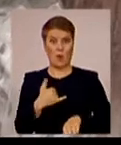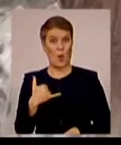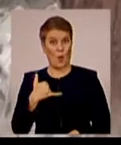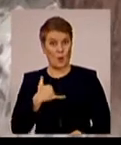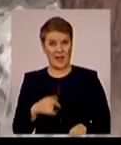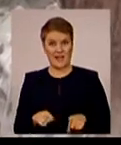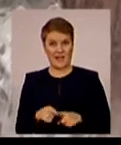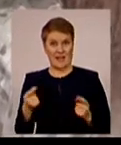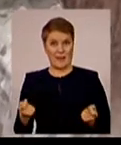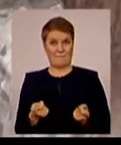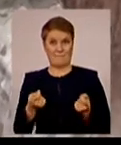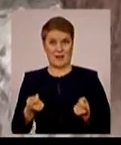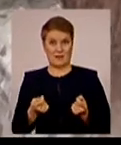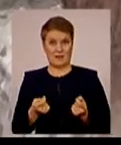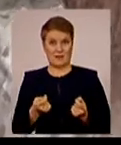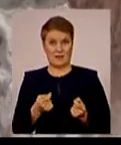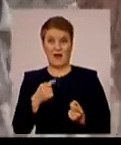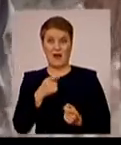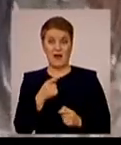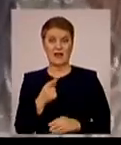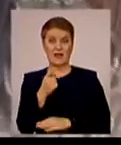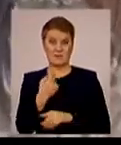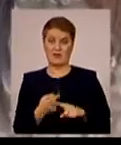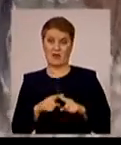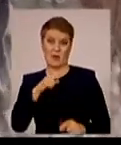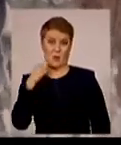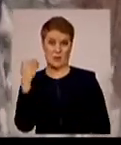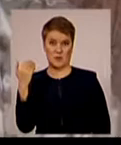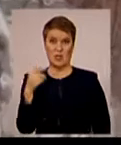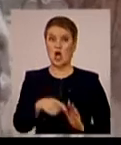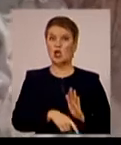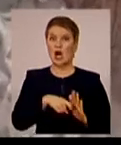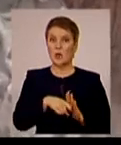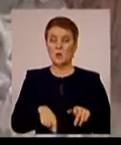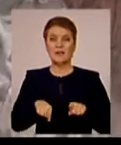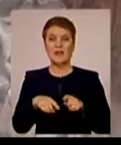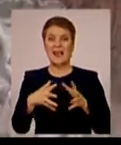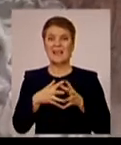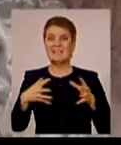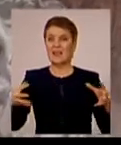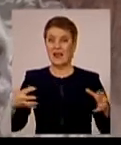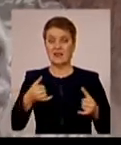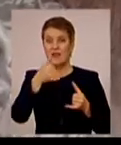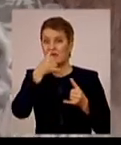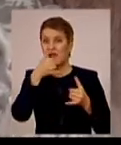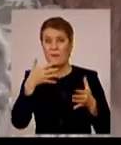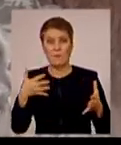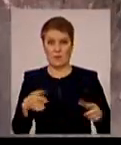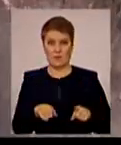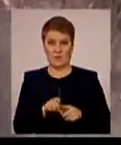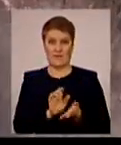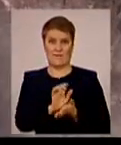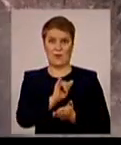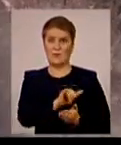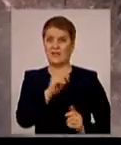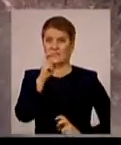це кажуть, що це російська агресія. Тому що шахтери такі снаряди робити не можуть. Вони просто не можуть фізически в них заводів нема таке робити.